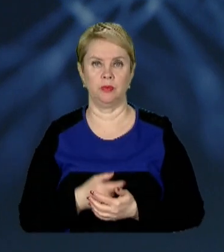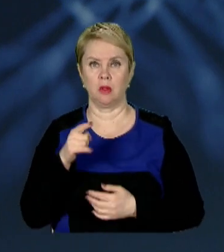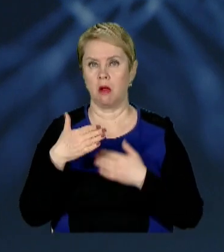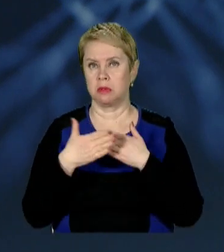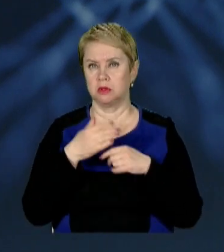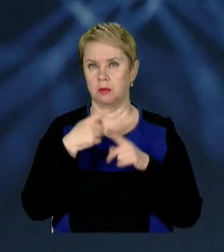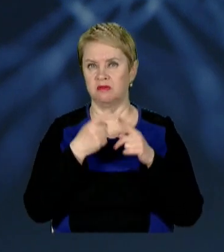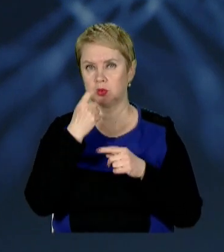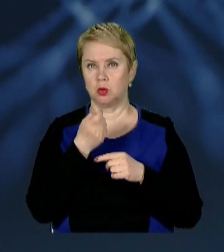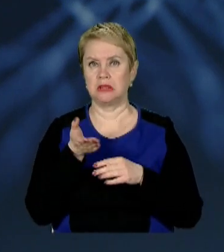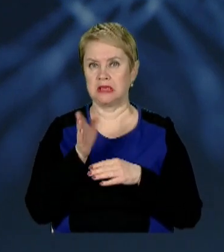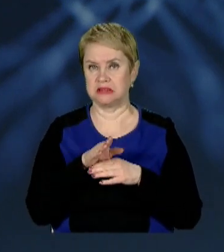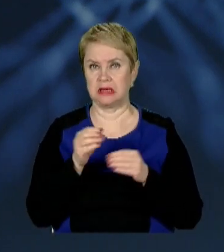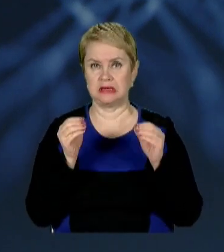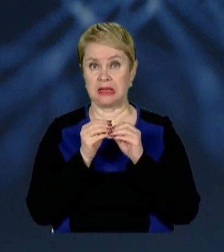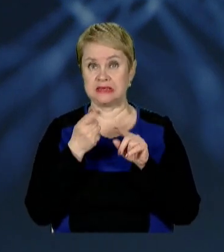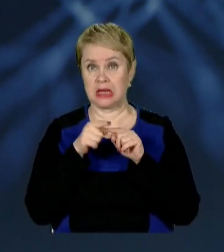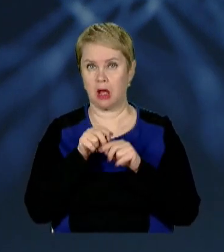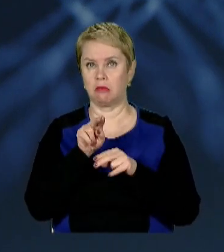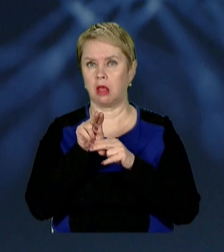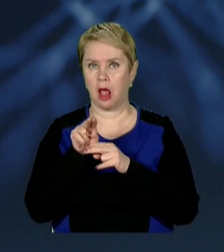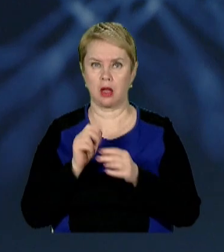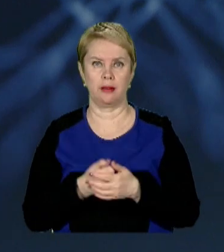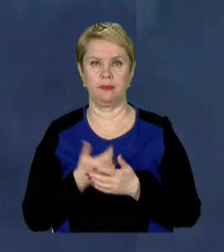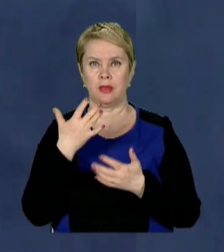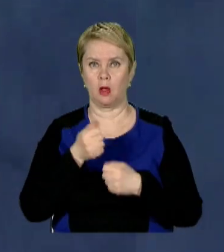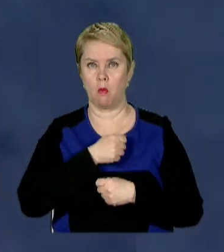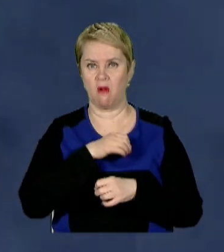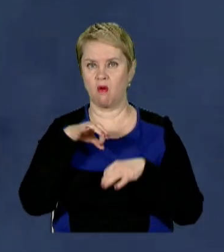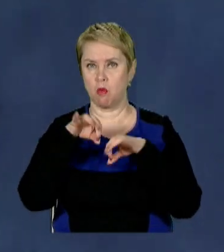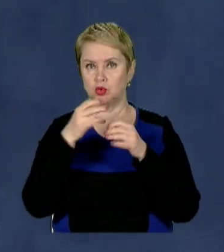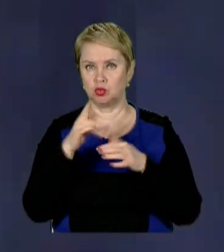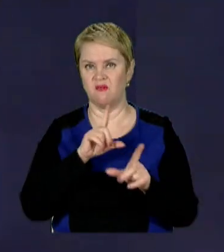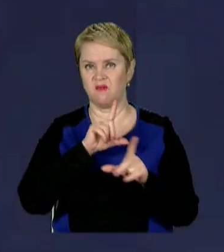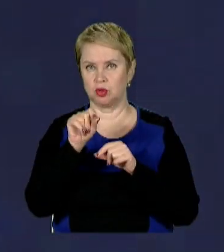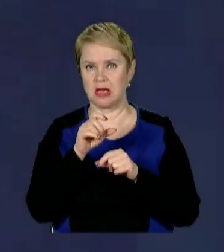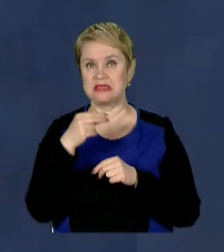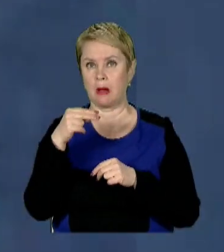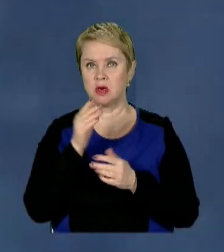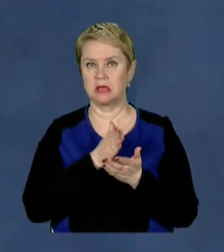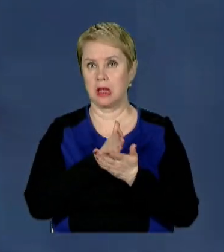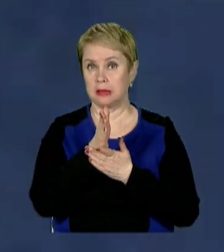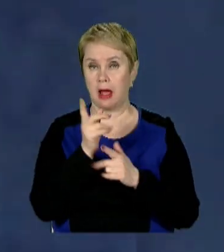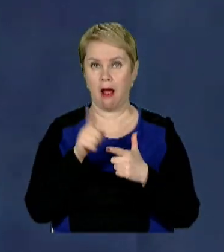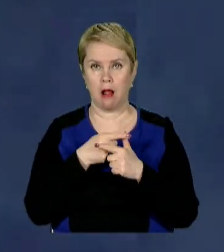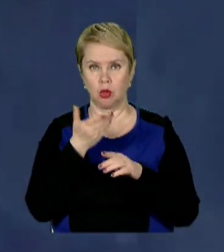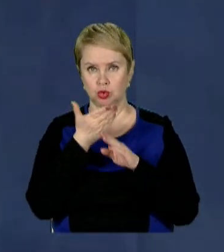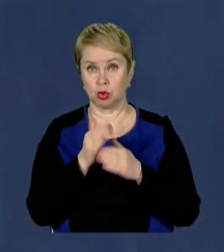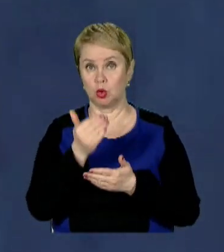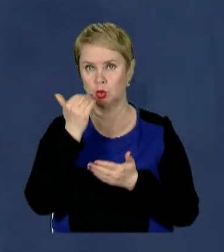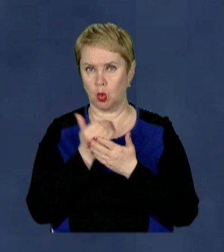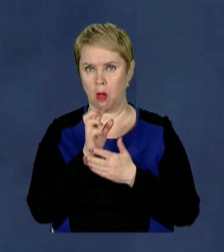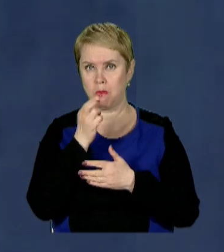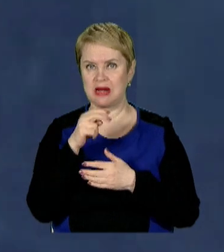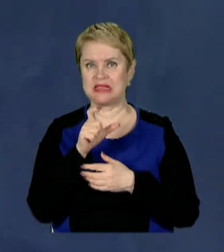Там близько півсотні одиниць, десять з яких артилерія. Деякі бойові машини вже вирушили на запорізький напрямок. Але частини йдуться